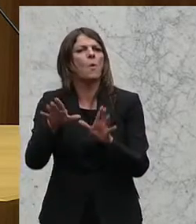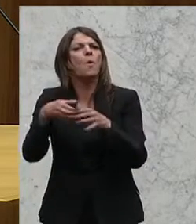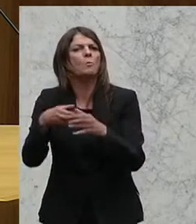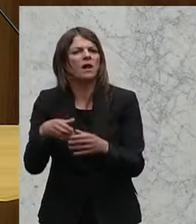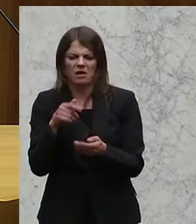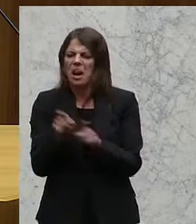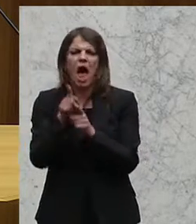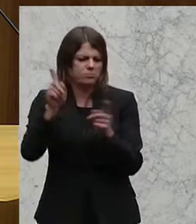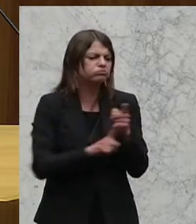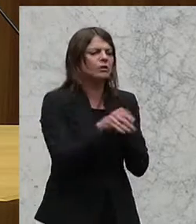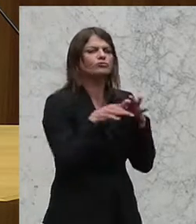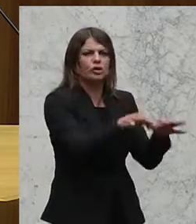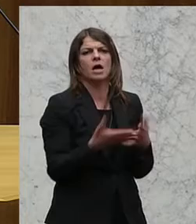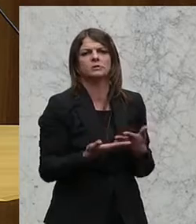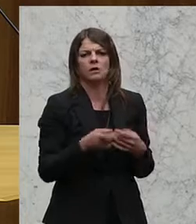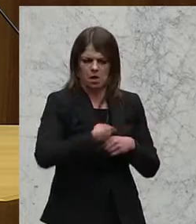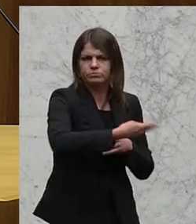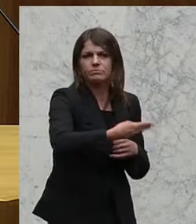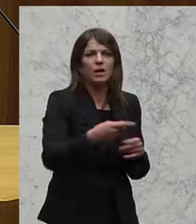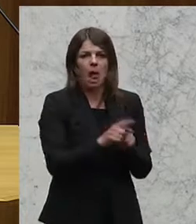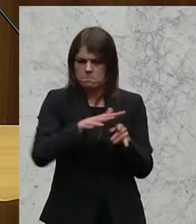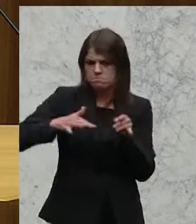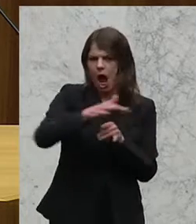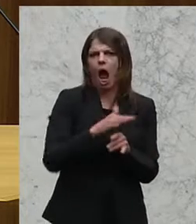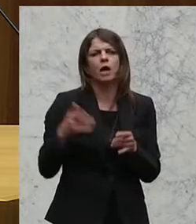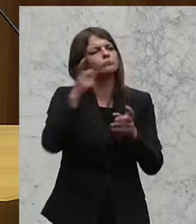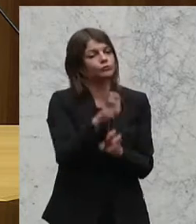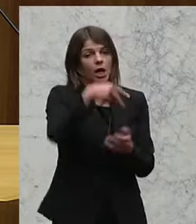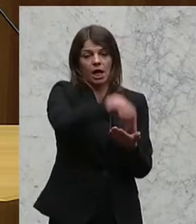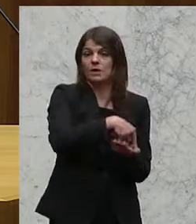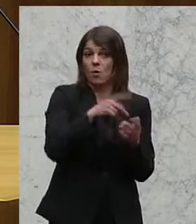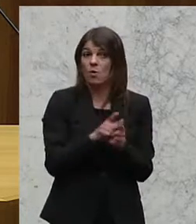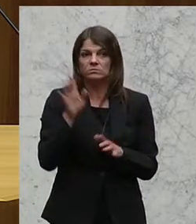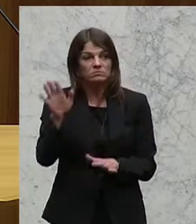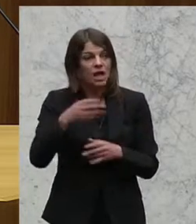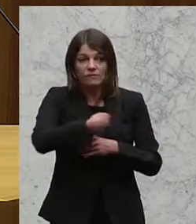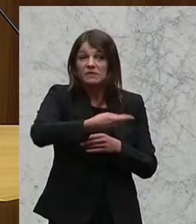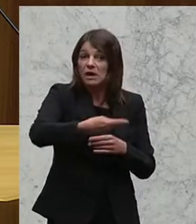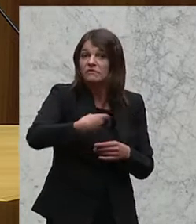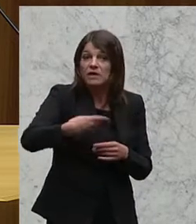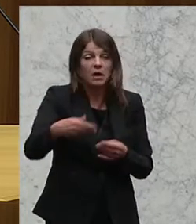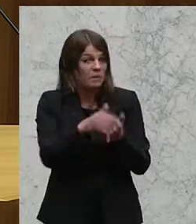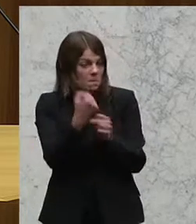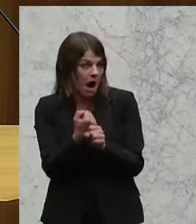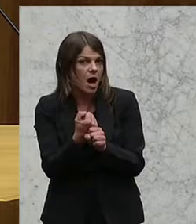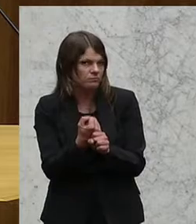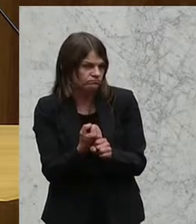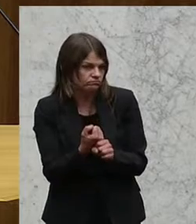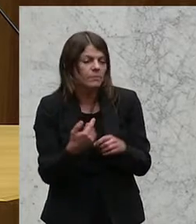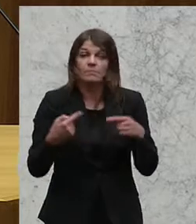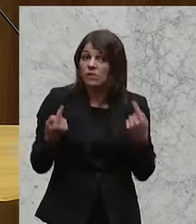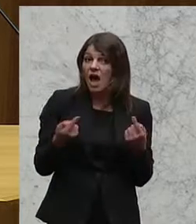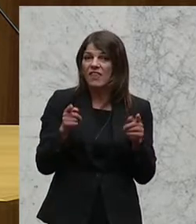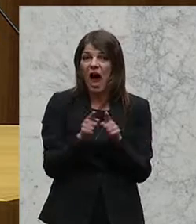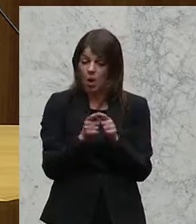sich gleich auf die Straße stellen oder gleich in einen Park stellen und ihre Verteilaktionen vornehmen. Und dann